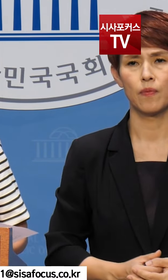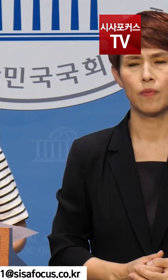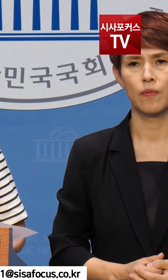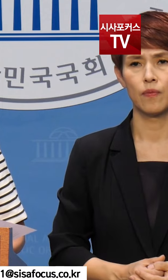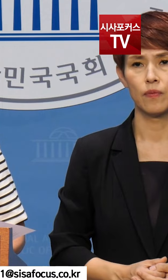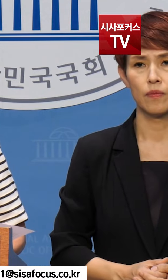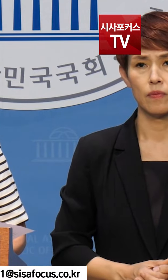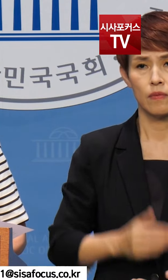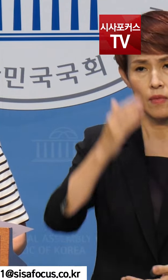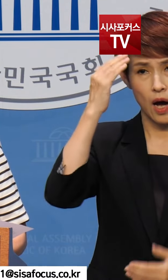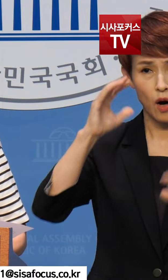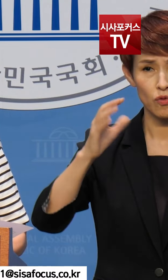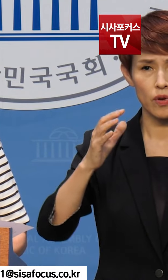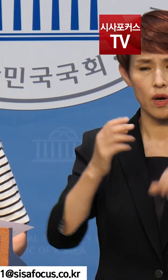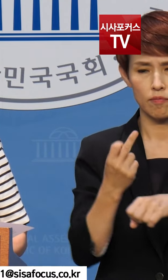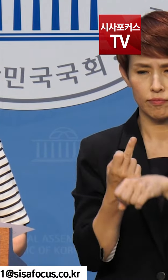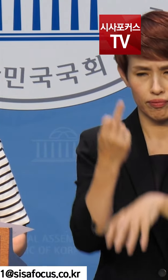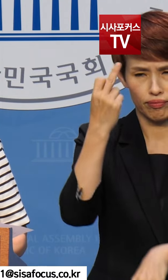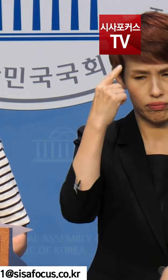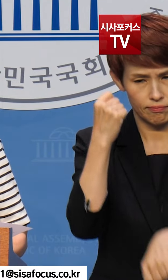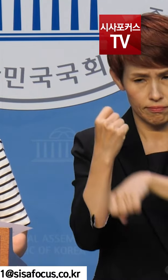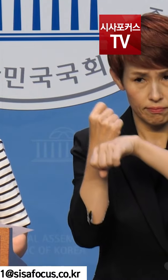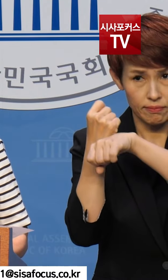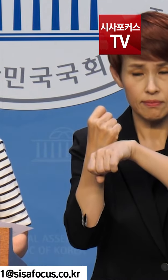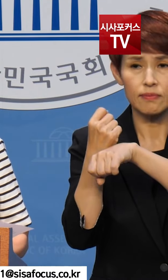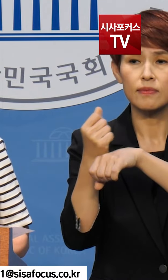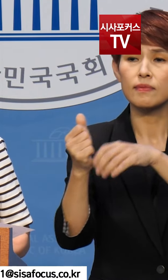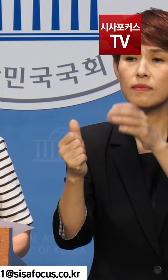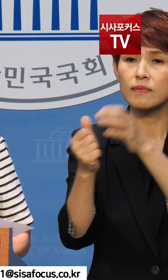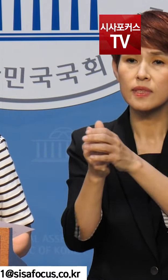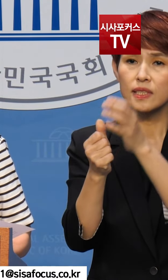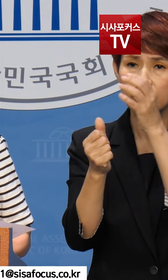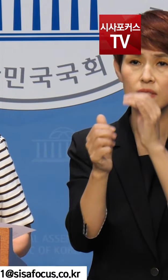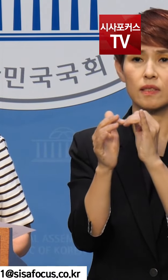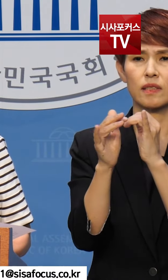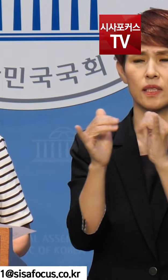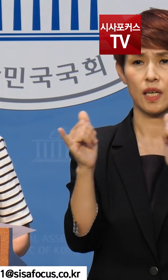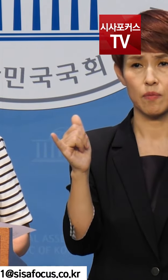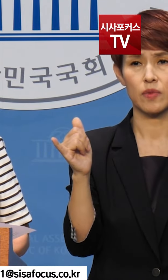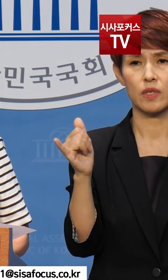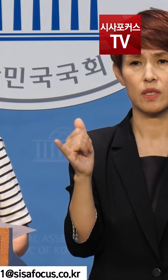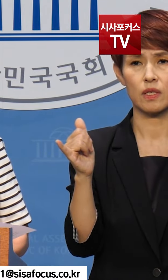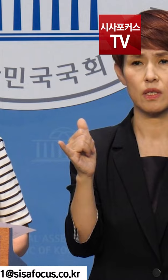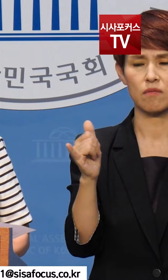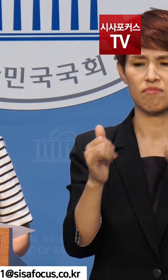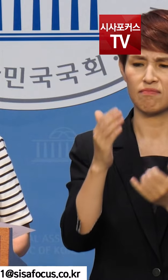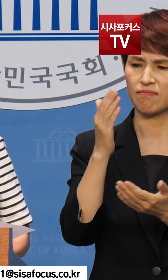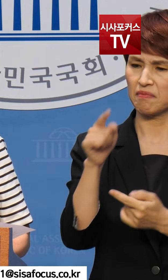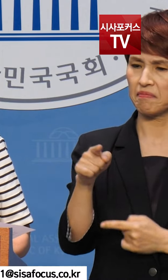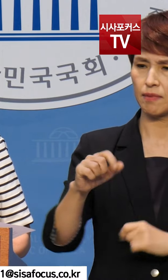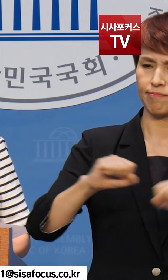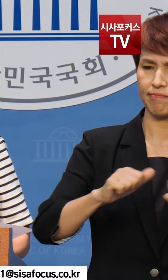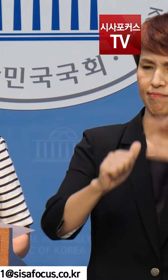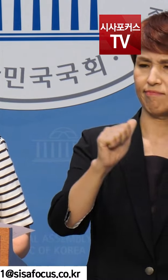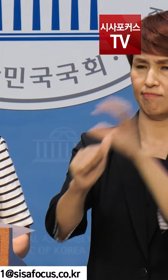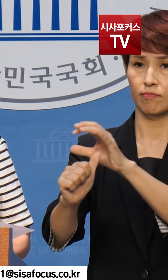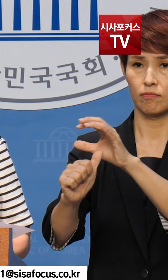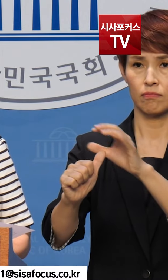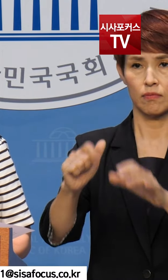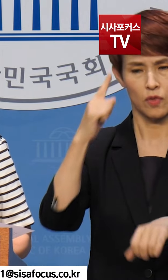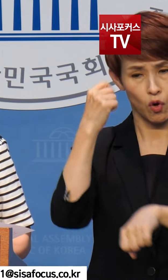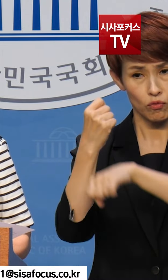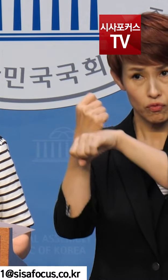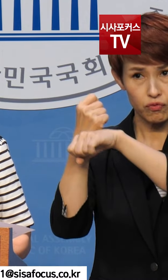대한민국의 우주개발을 책임지고 있는 연구자들의 입에 재갈을 물리고 항우연을 자기